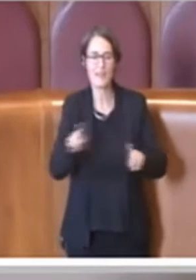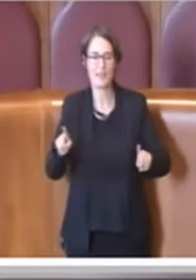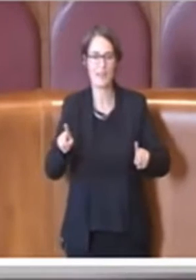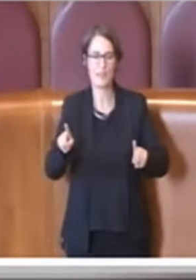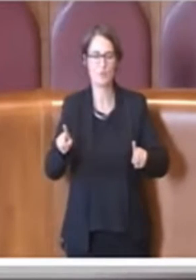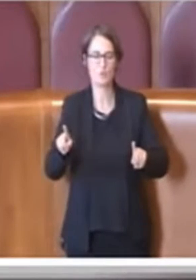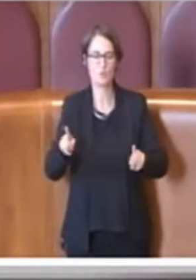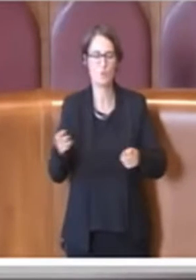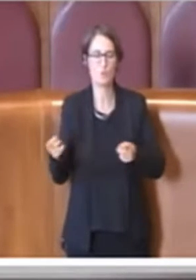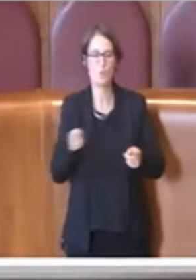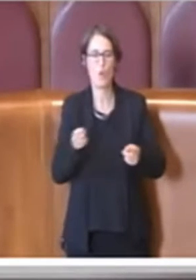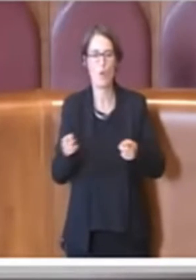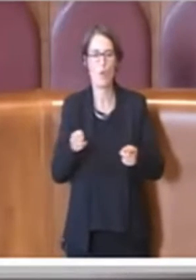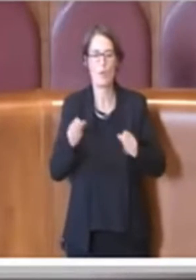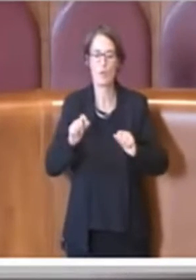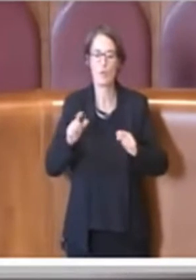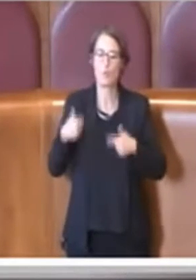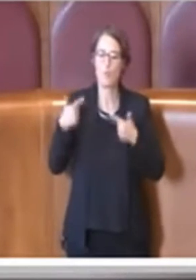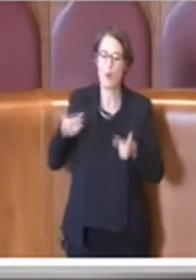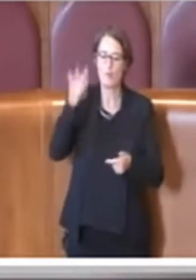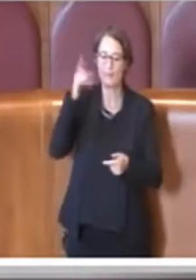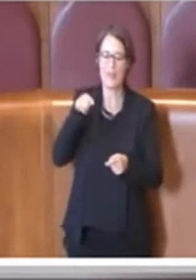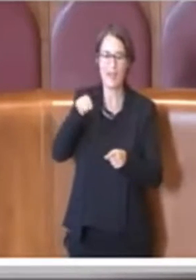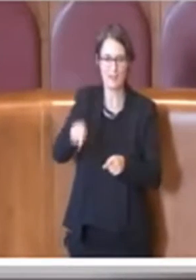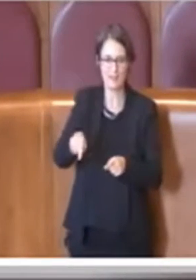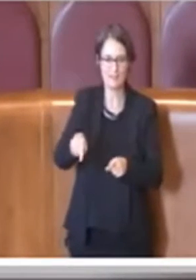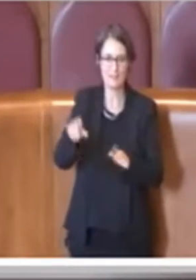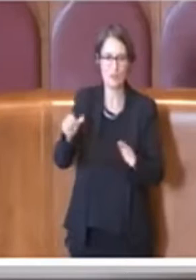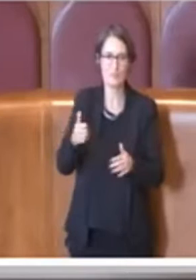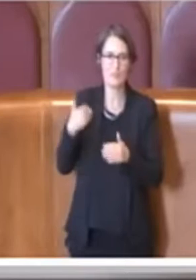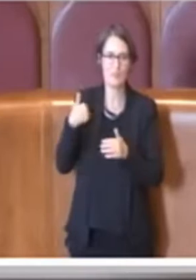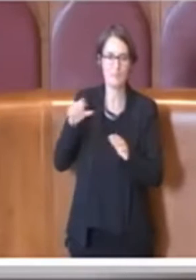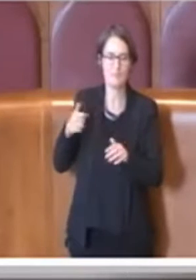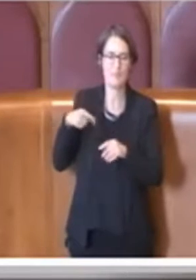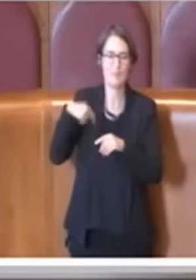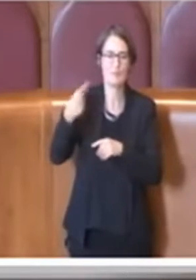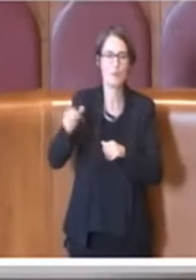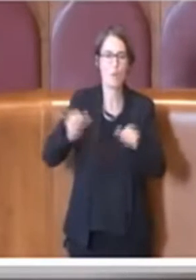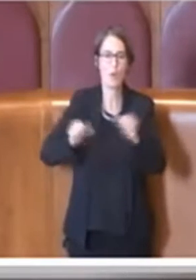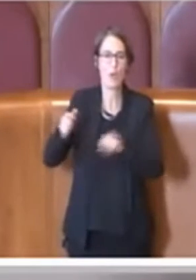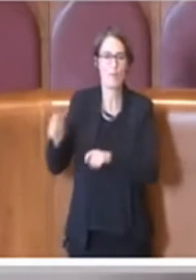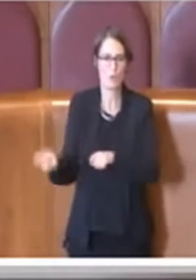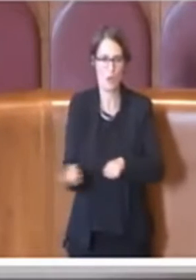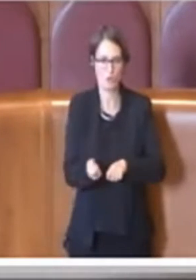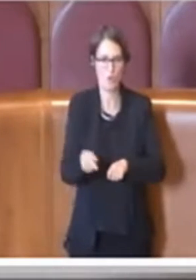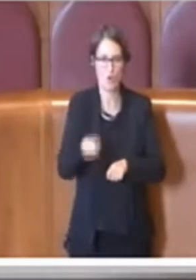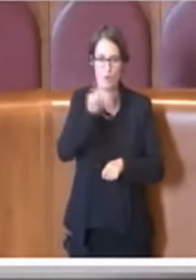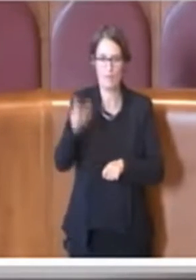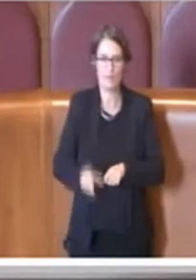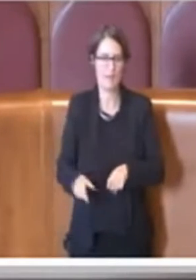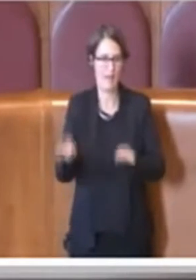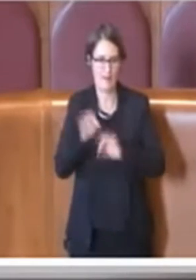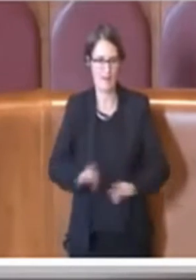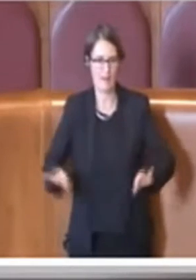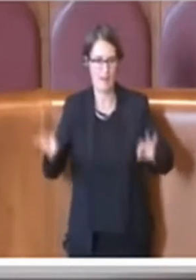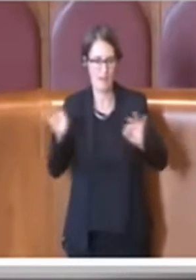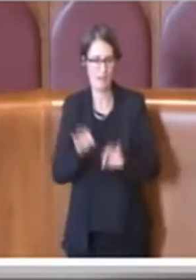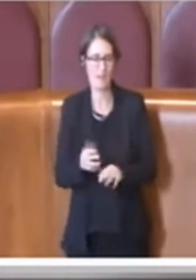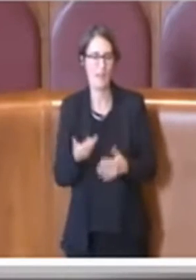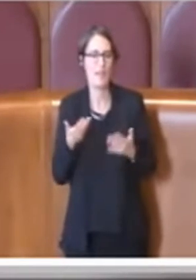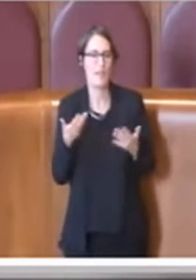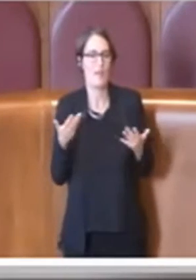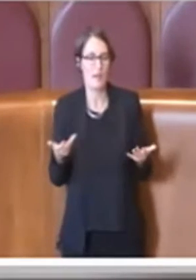mediatica di Ryder Cup nei sei mesi prima e dopo l'evento. Ovviamente questo però, secondo gli